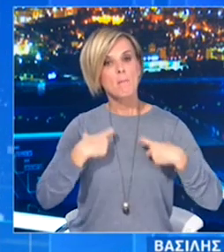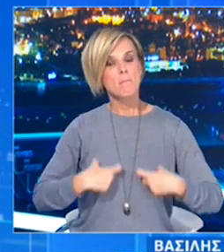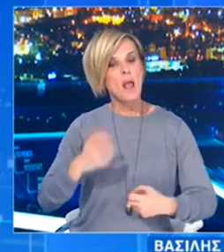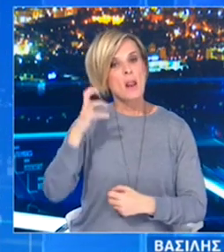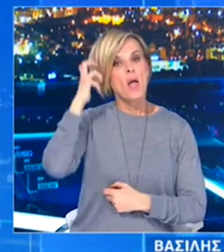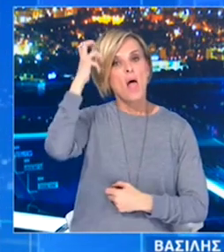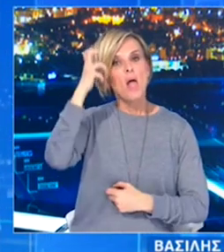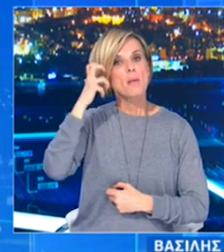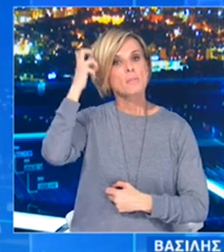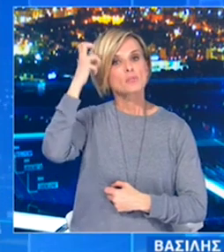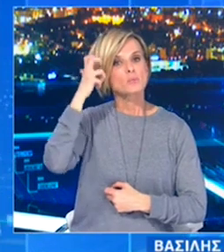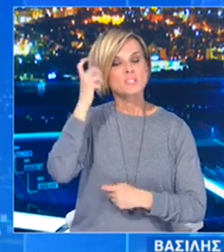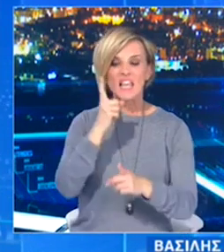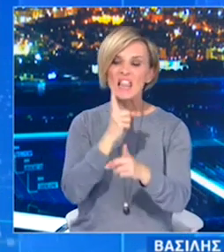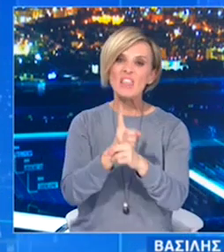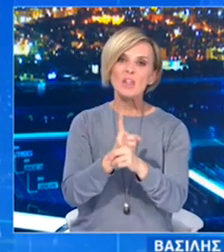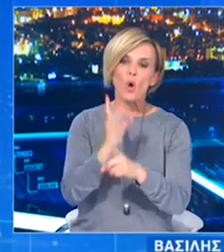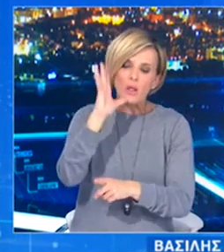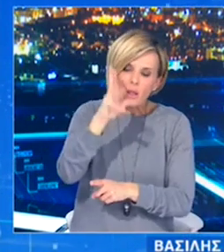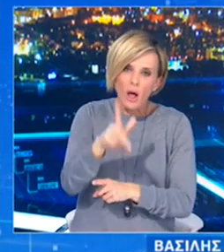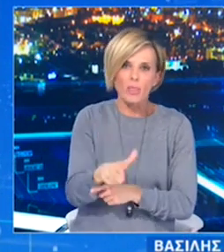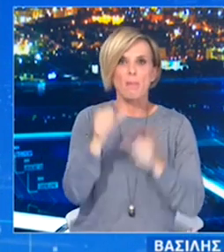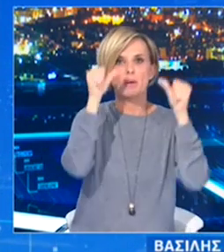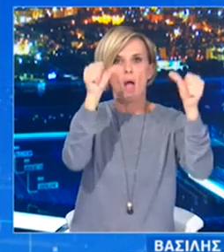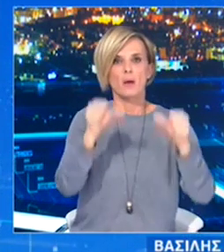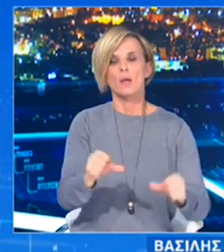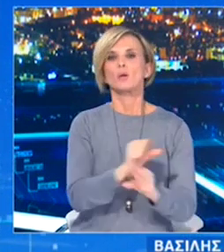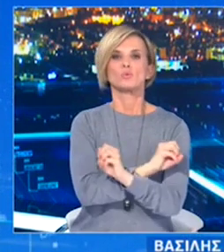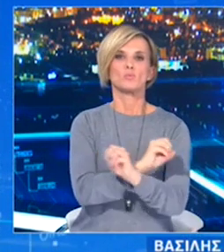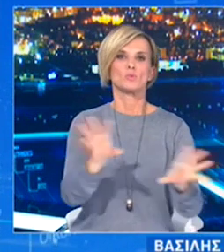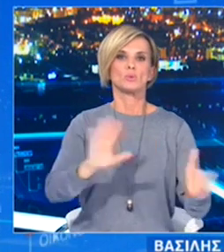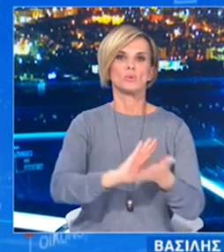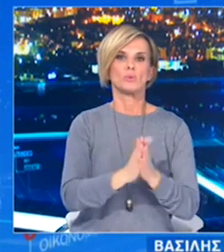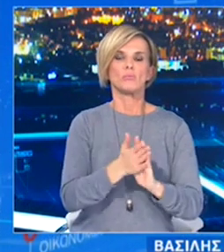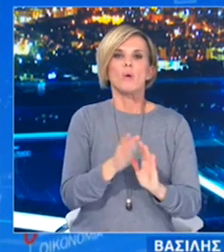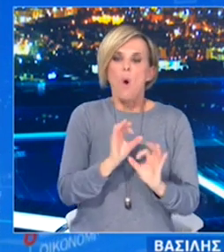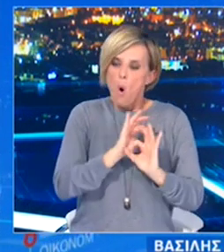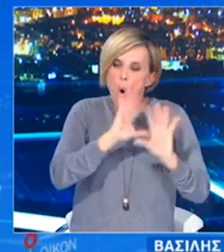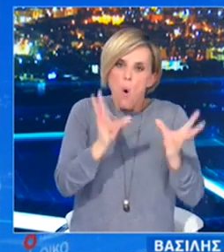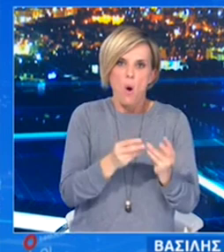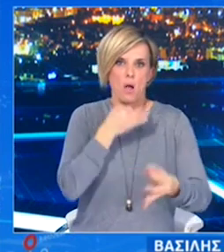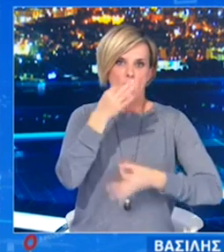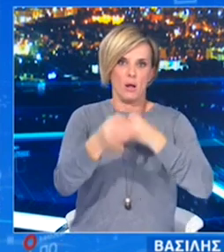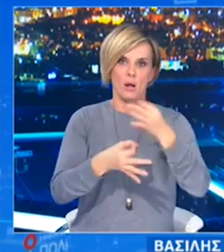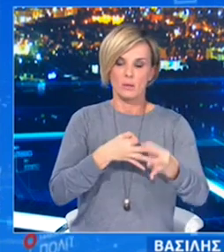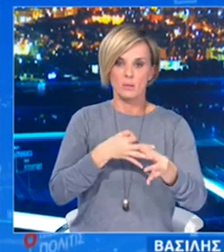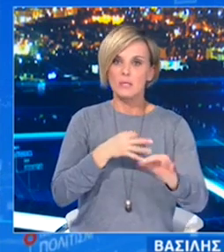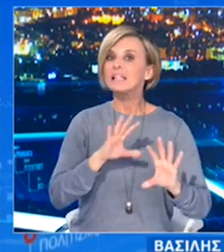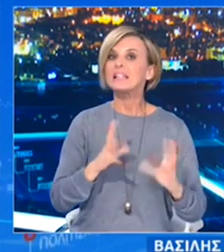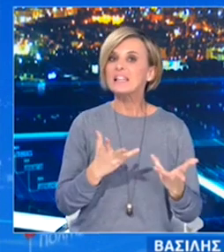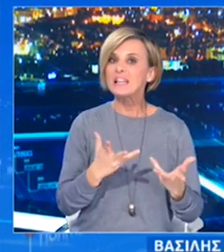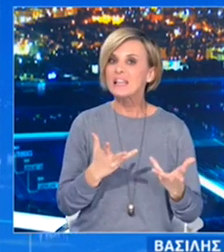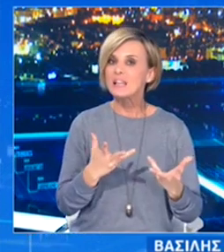μέσω του επιδημιολογικού δελτίου, ενημέρωσης ή όποιο άλλο μέσο κρυθεί αναγκαίο προκειμένου να υπάρχει